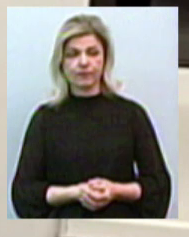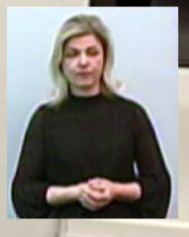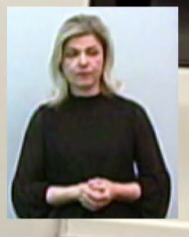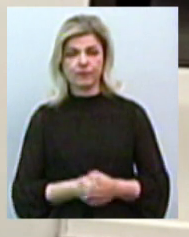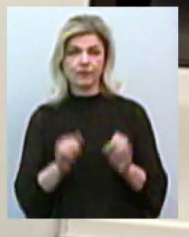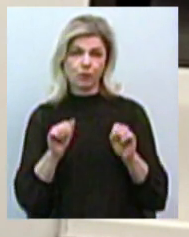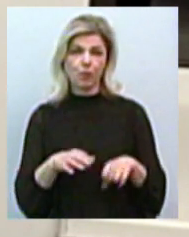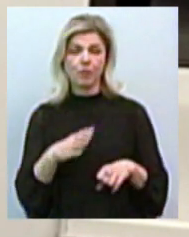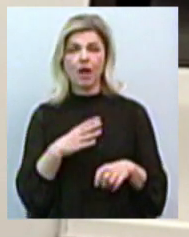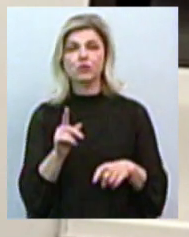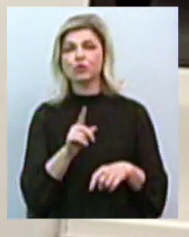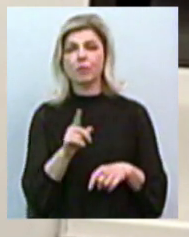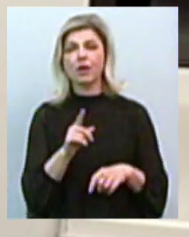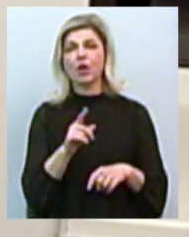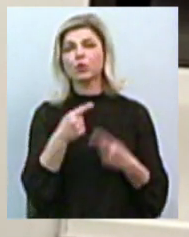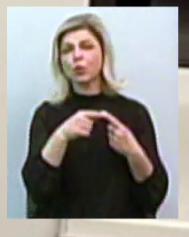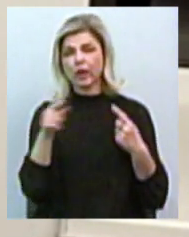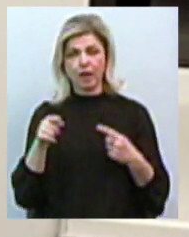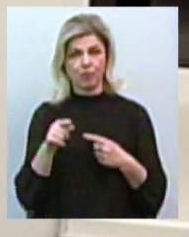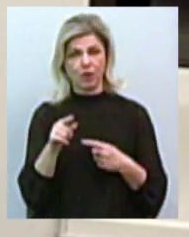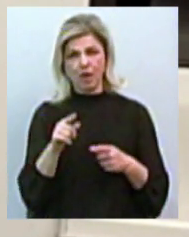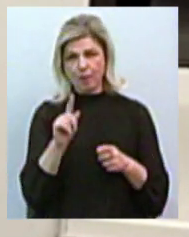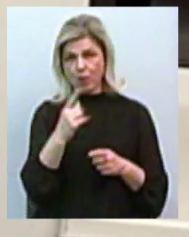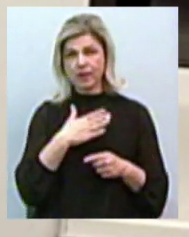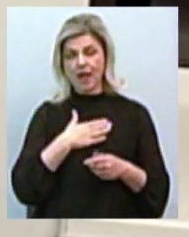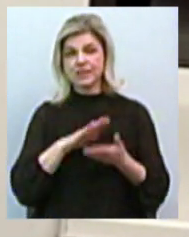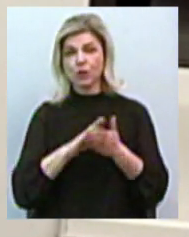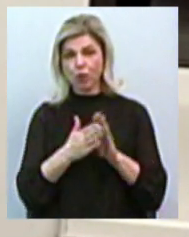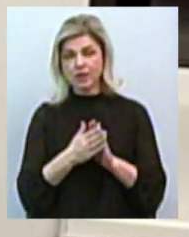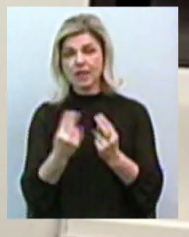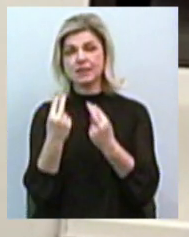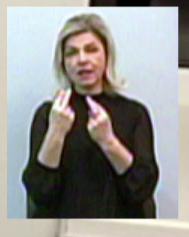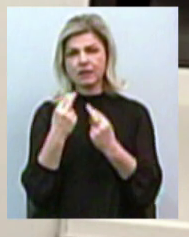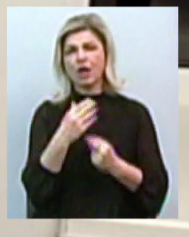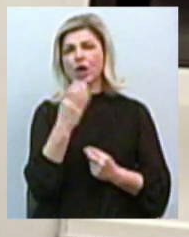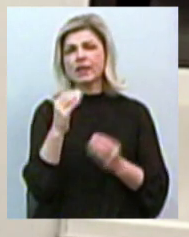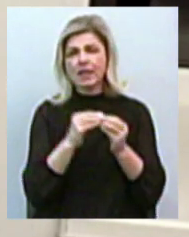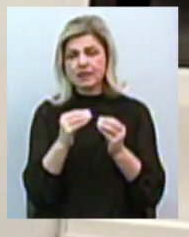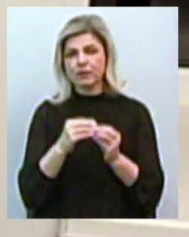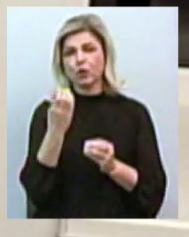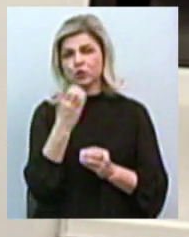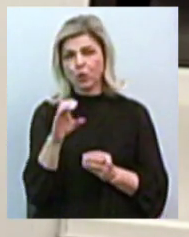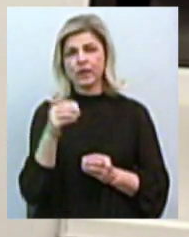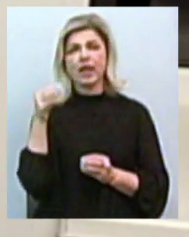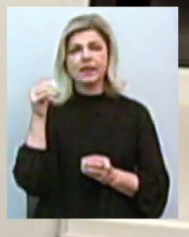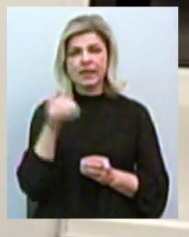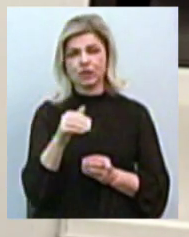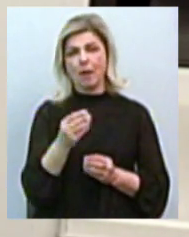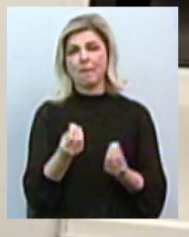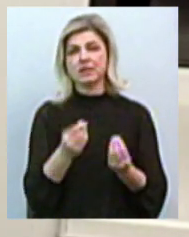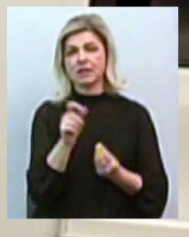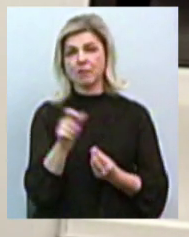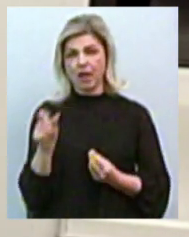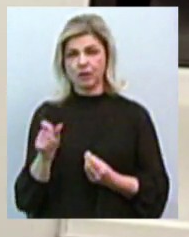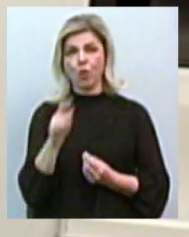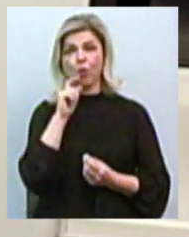пройшов, щоб другим неповадно було, тому що сьогодні за нашою ситуацією дивляться десятки, сотні, або тисячі бізнесменів в Україні за